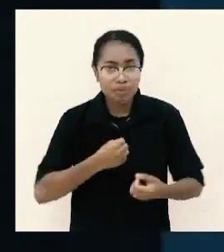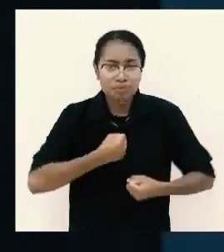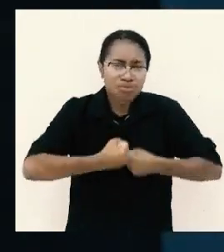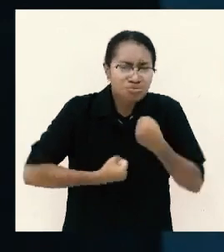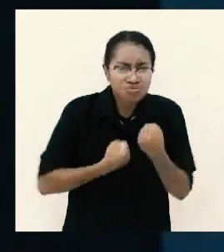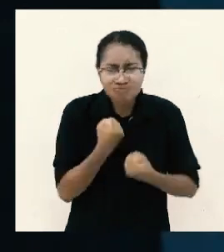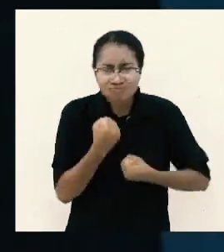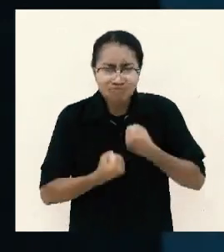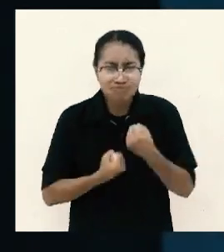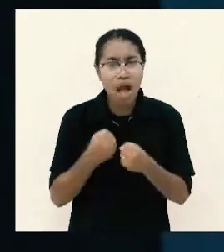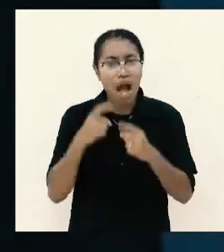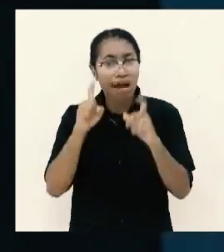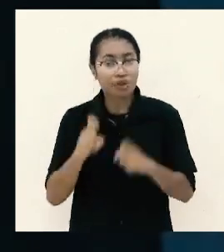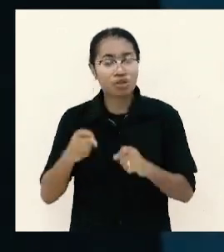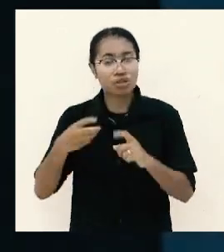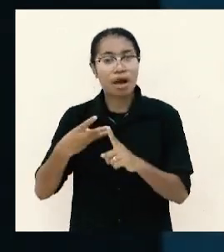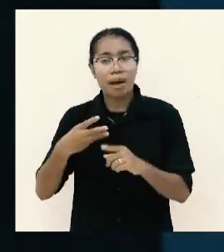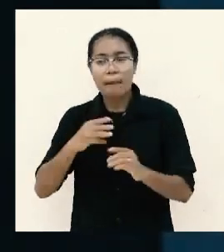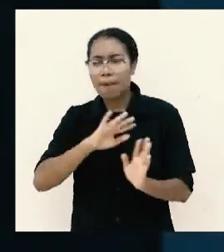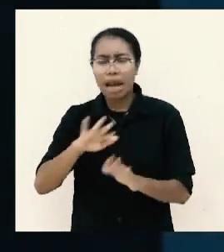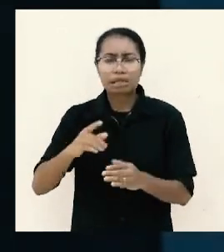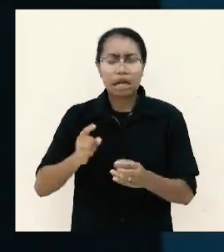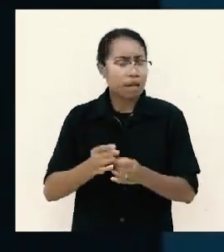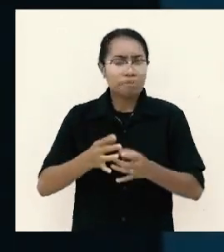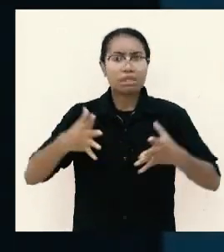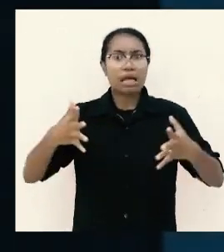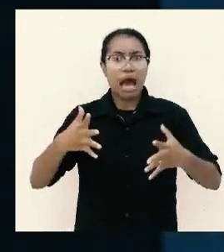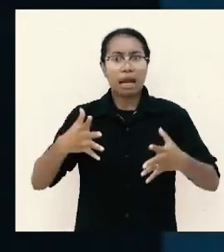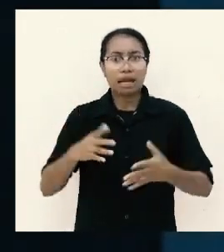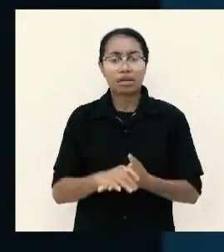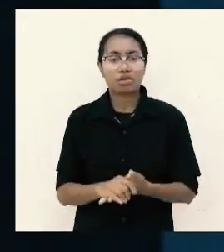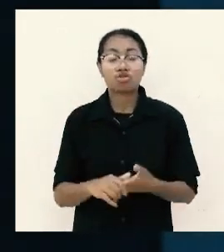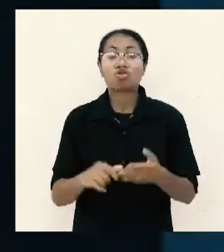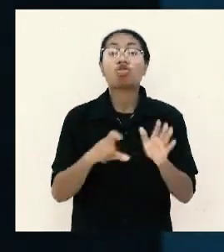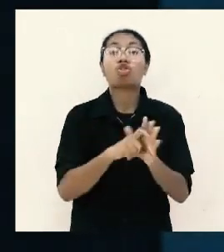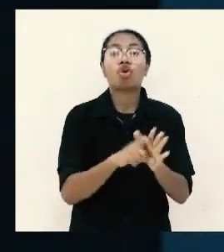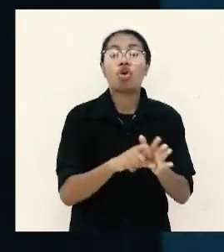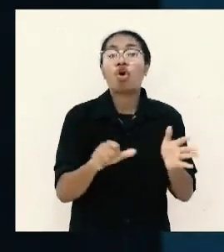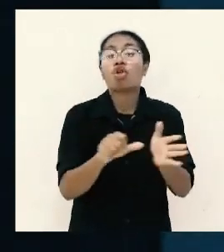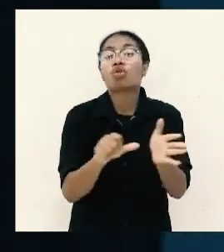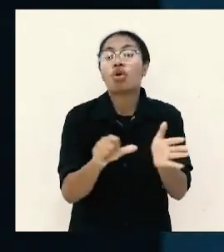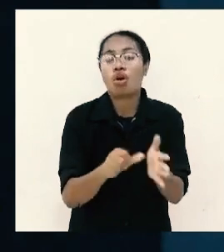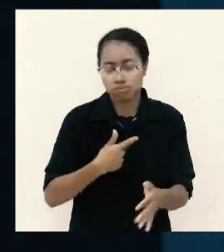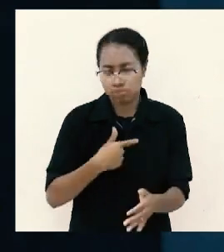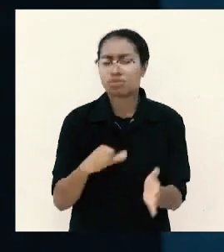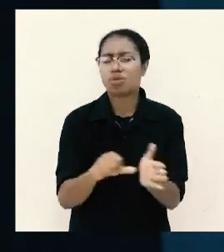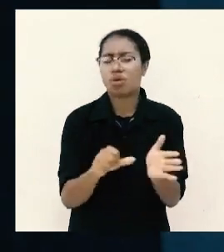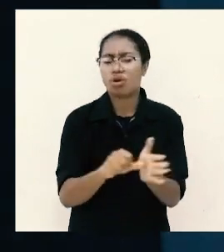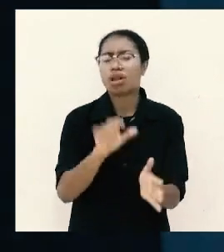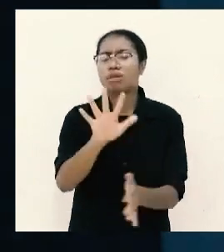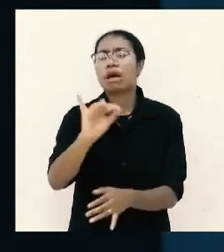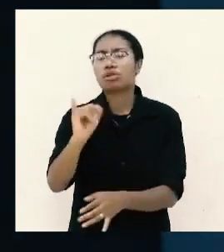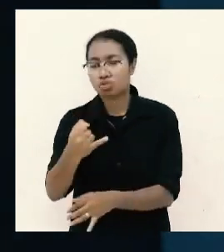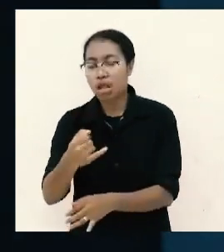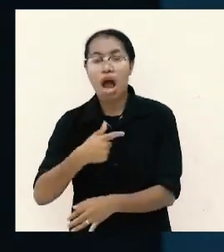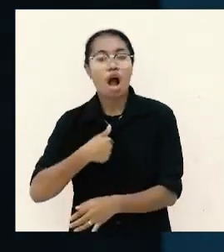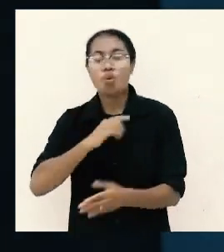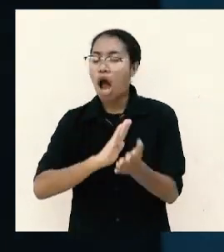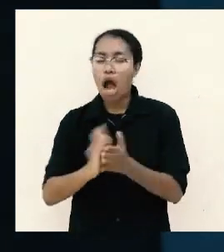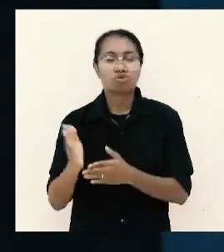membalas bahkan membalas lebih besar dia pernah tolong saya 5 juta maka saya harus balas dia 10 juta